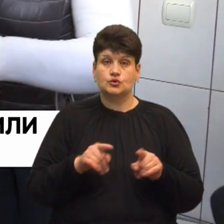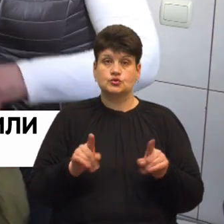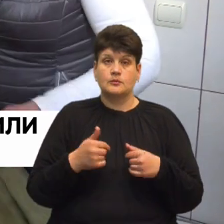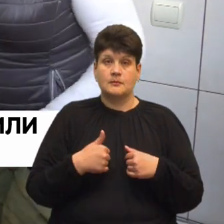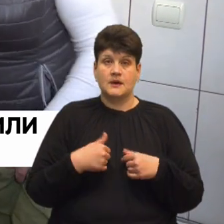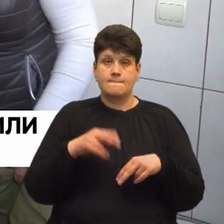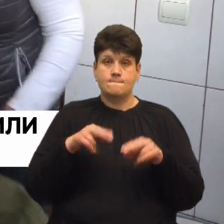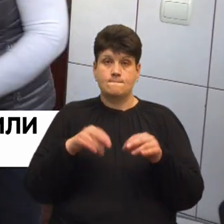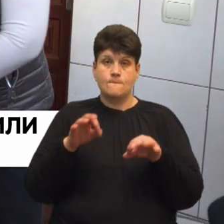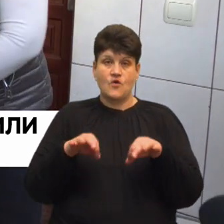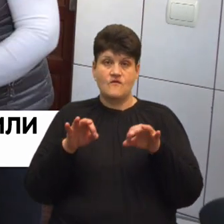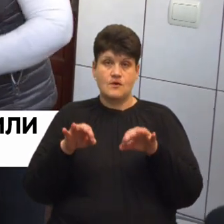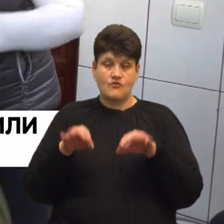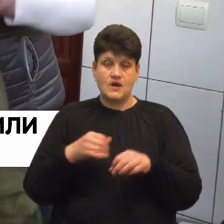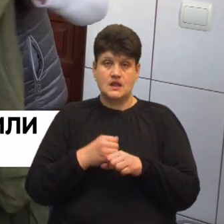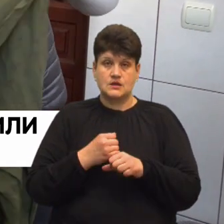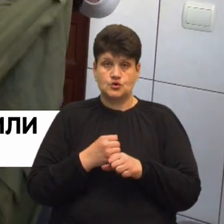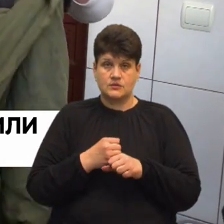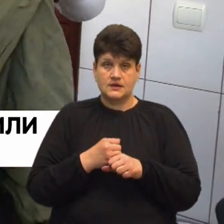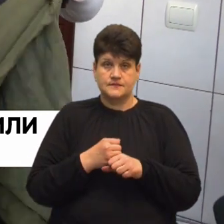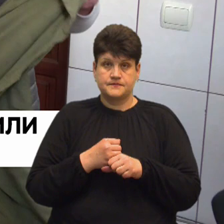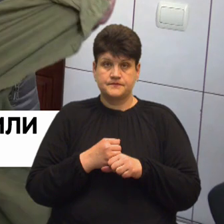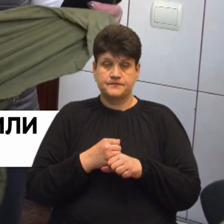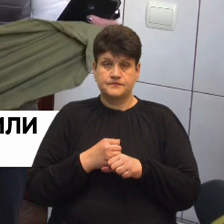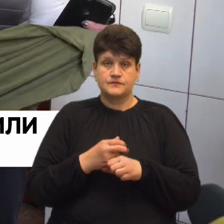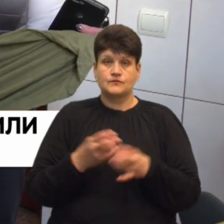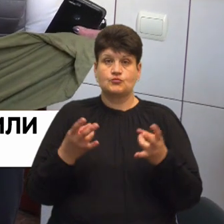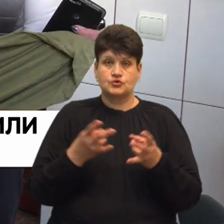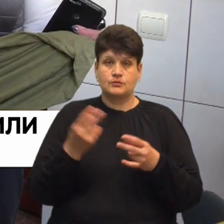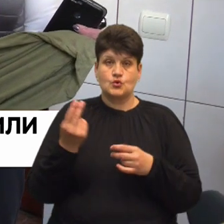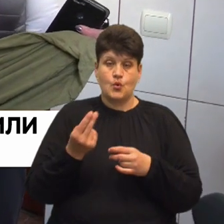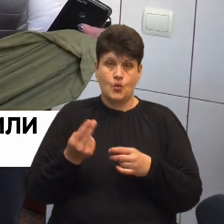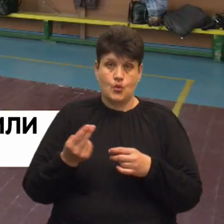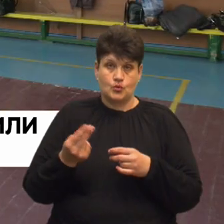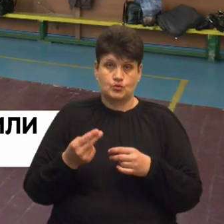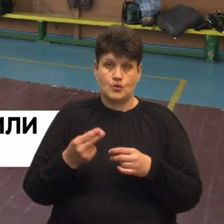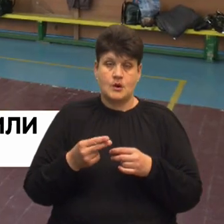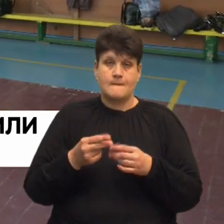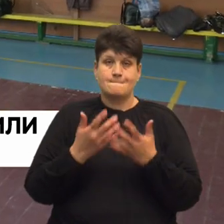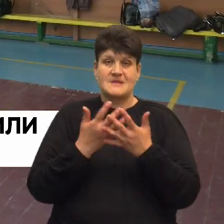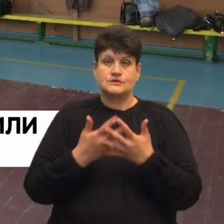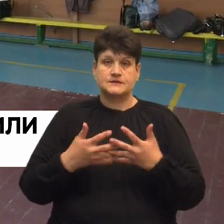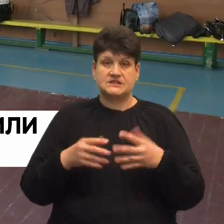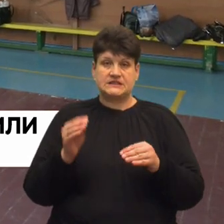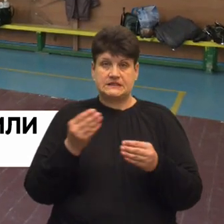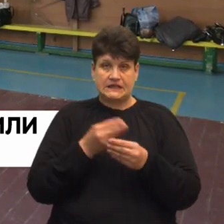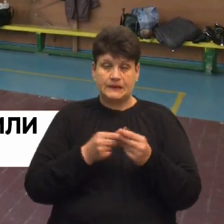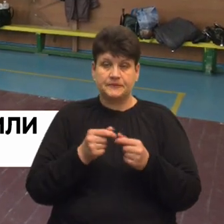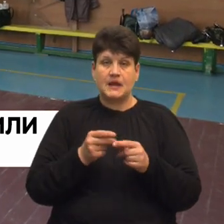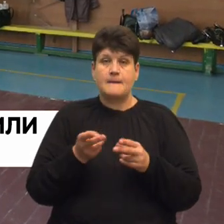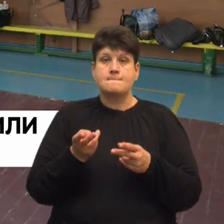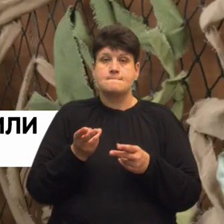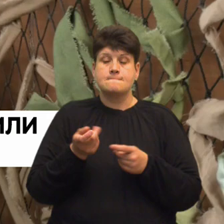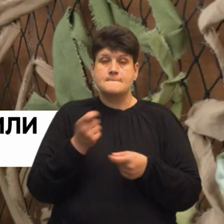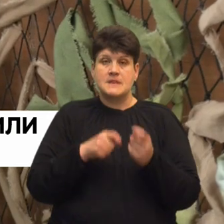пофарбували і зробили потрібного кольору маскувальні сітки. Маскувальні сітки плетуть у